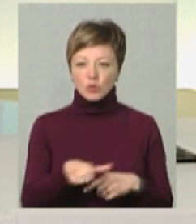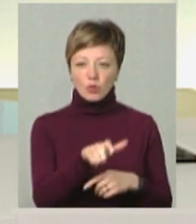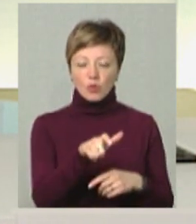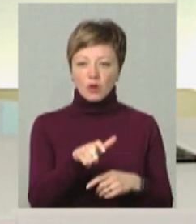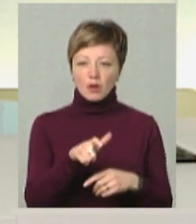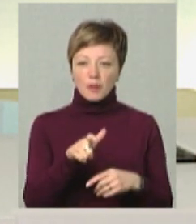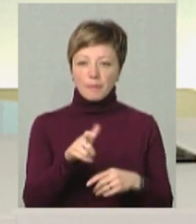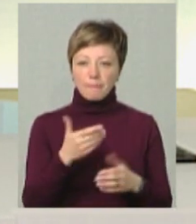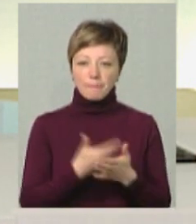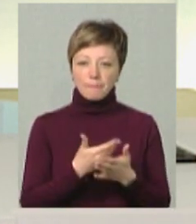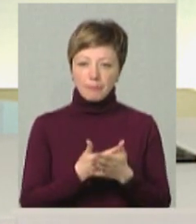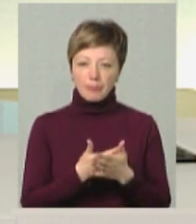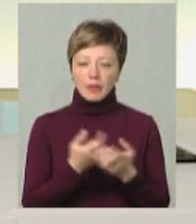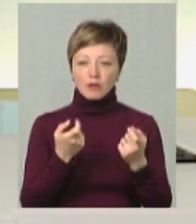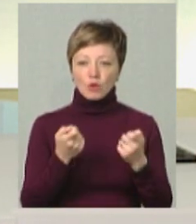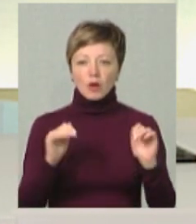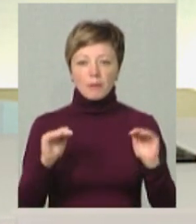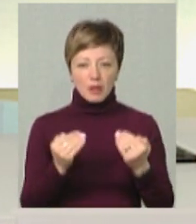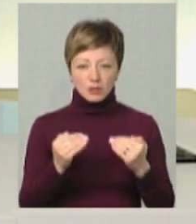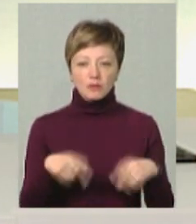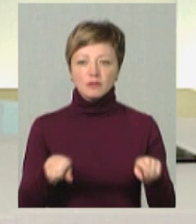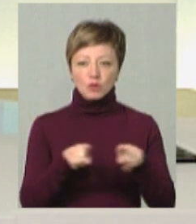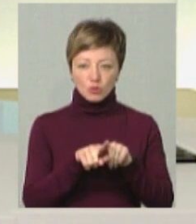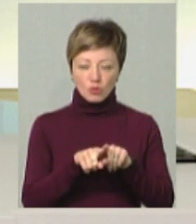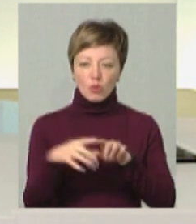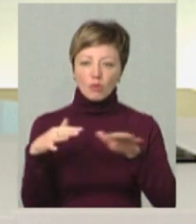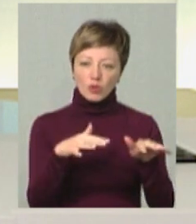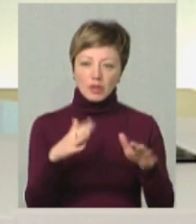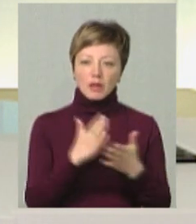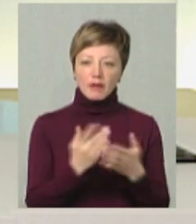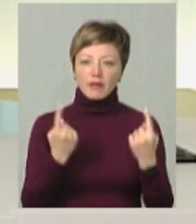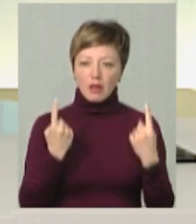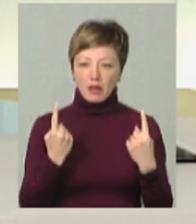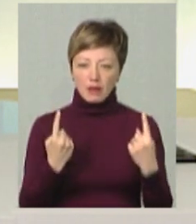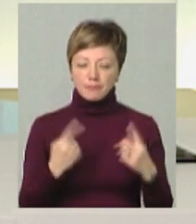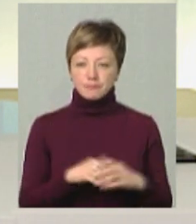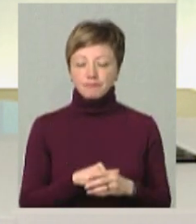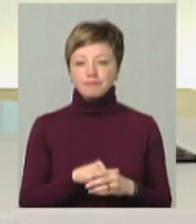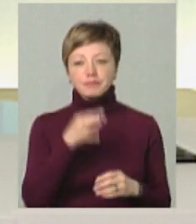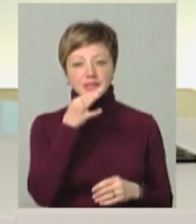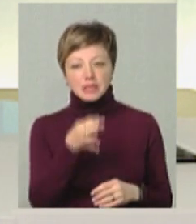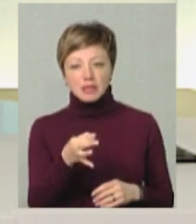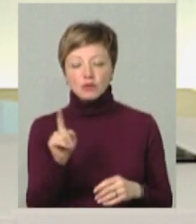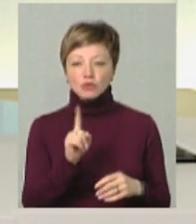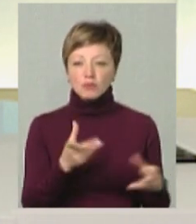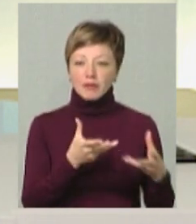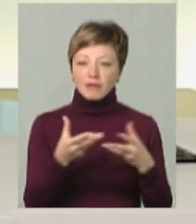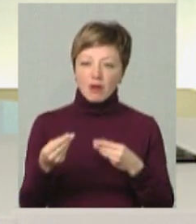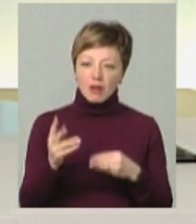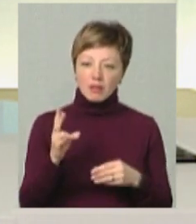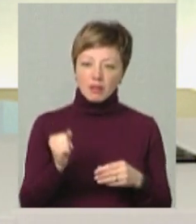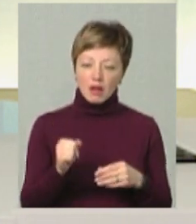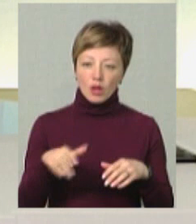скажімо так, але він трохи менший, але все одно потік є великим. Сказати, що якось він впливає на ті